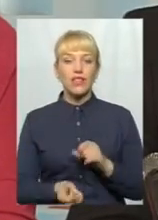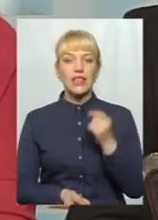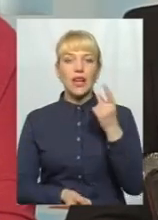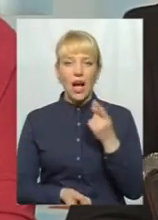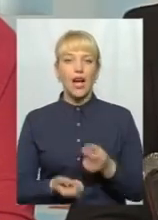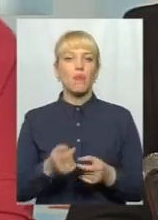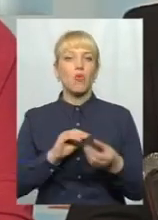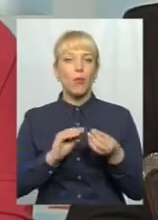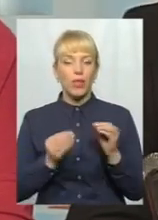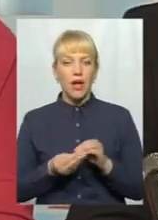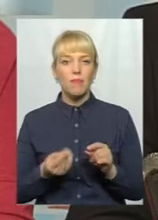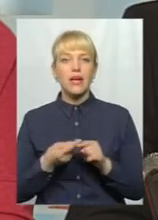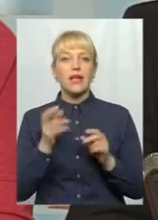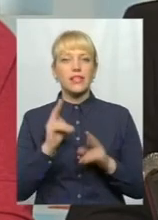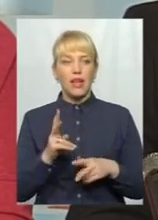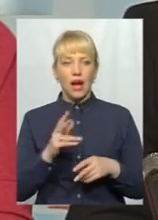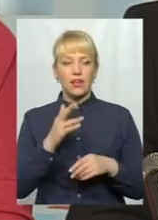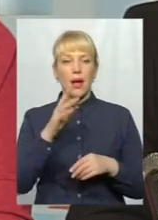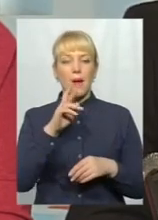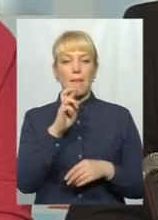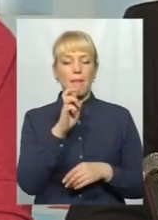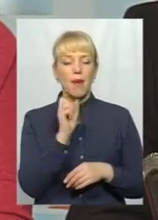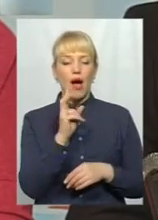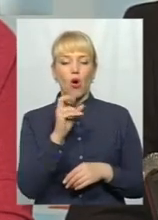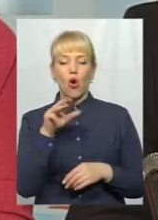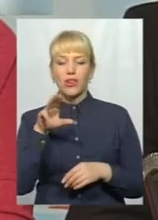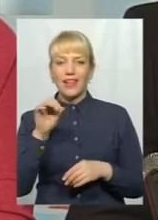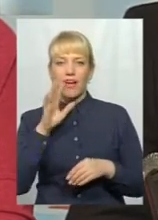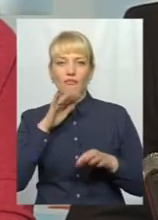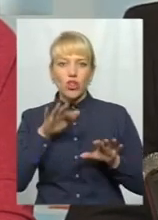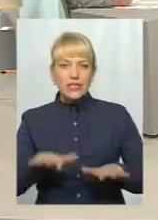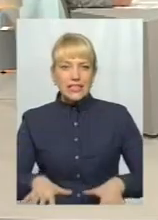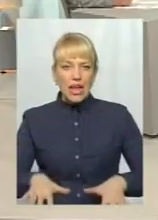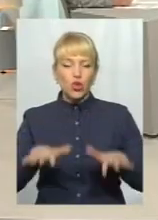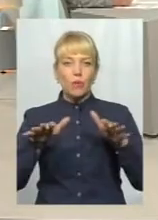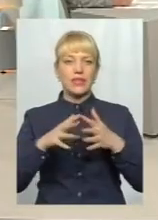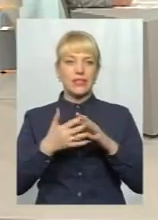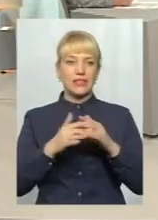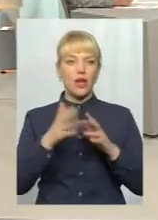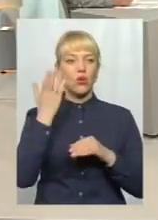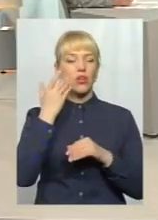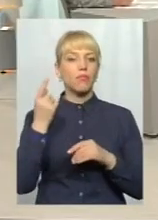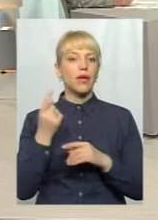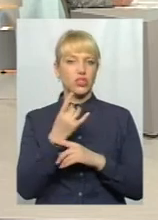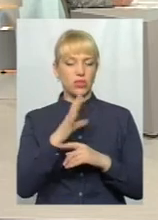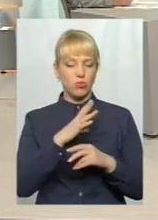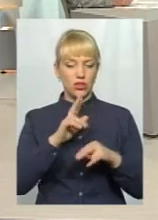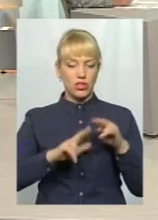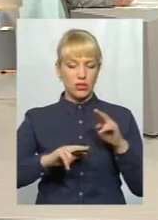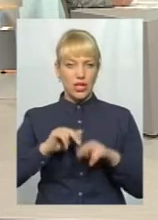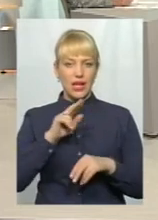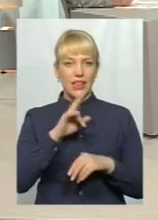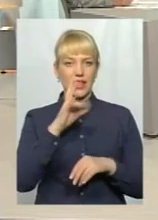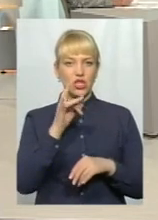вже знаємо наприклад того, як Бакоту затопили села, коли перший раз будували Дістровську АЕС, коли